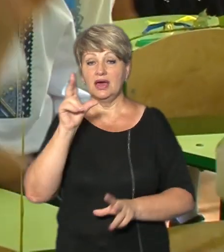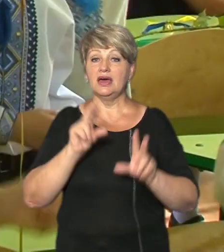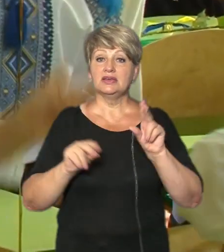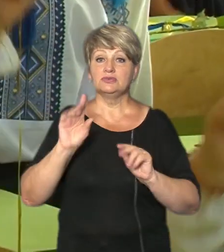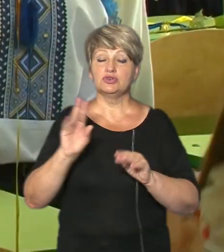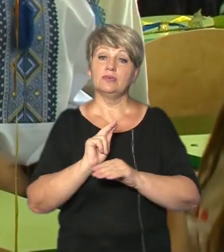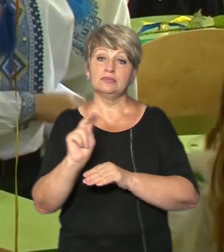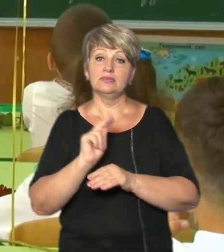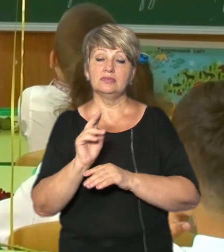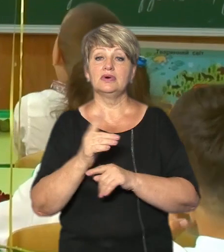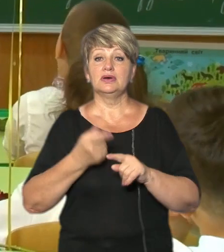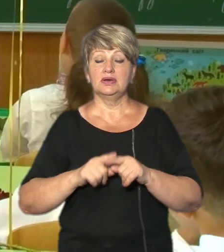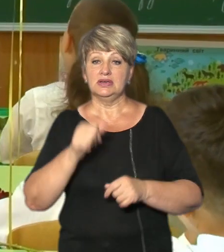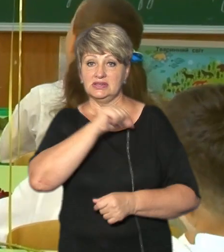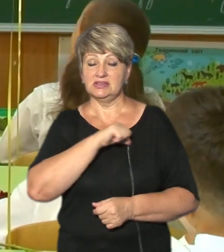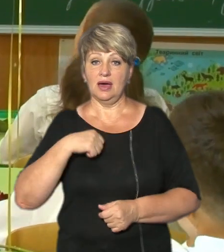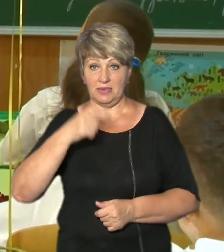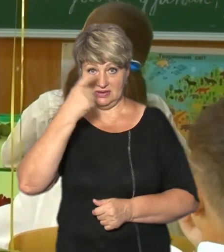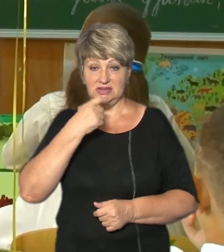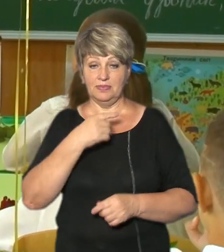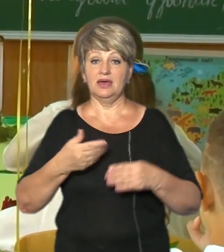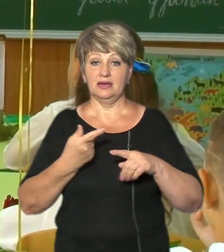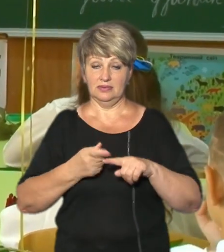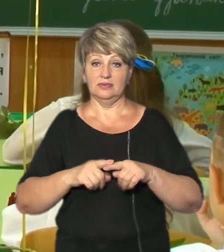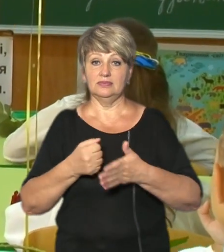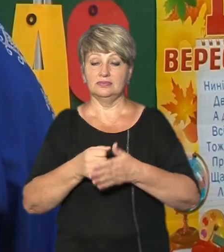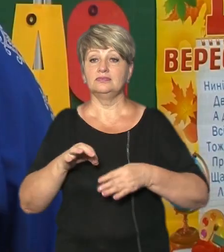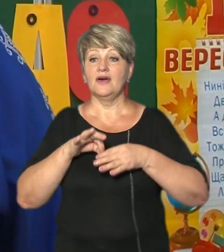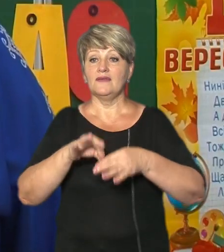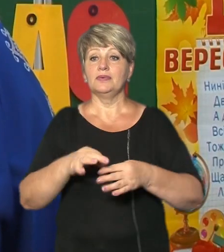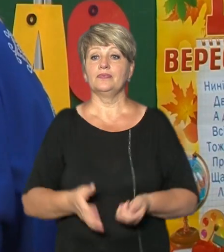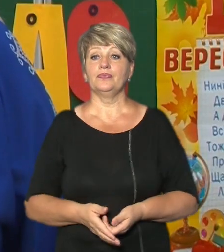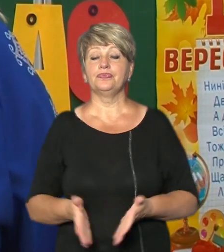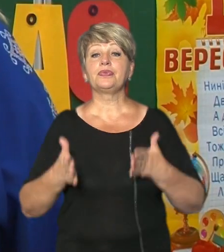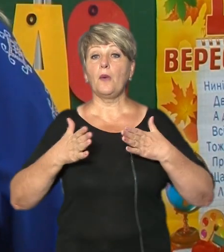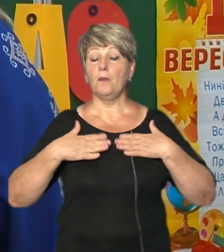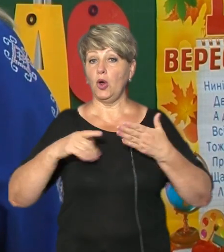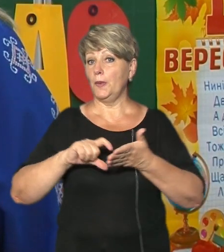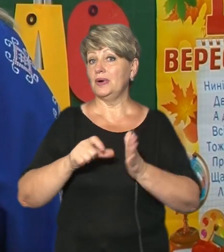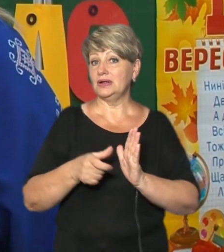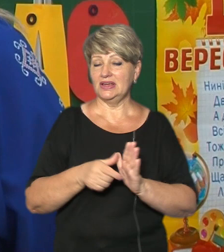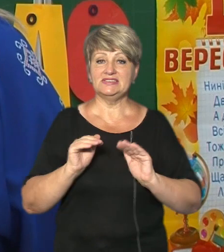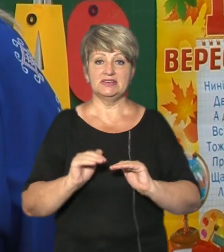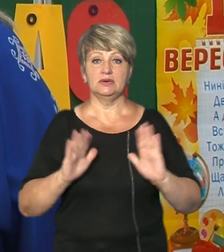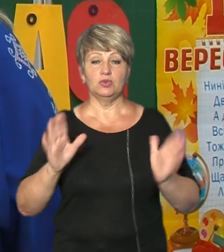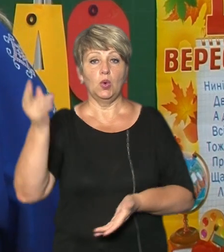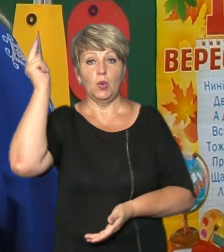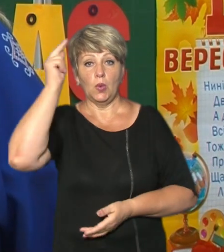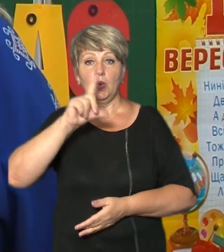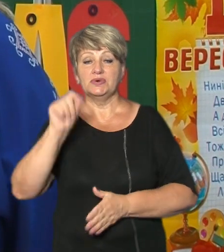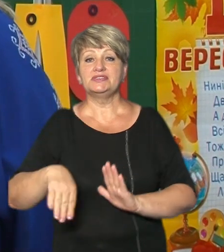дітей у класі і себе на це налаштовувала каже вчителька Наталія Петренко в моєму класі дітки будуть навчатися за